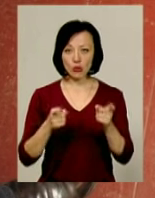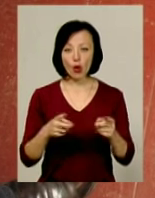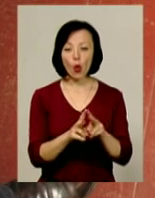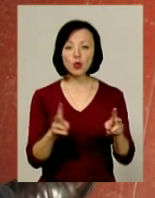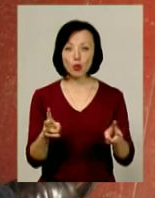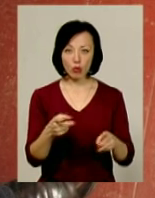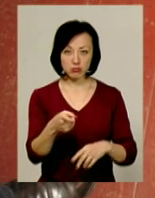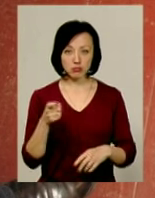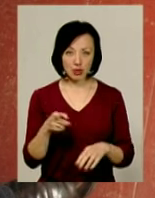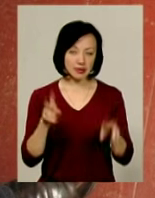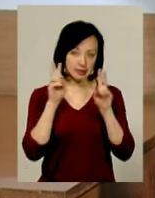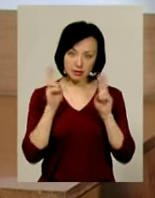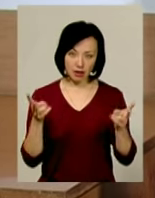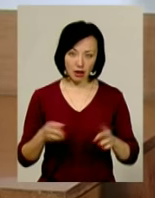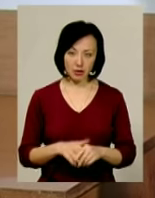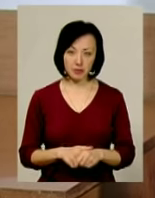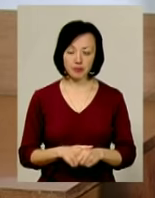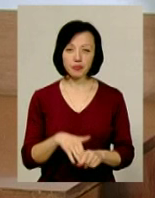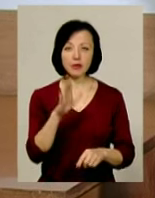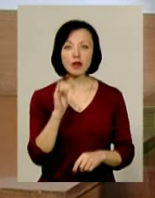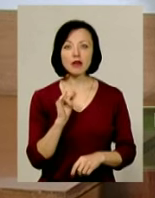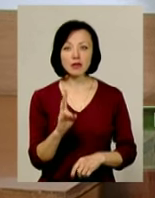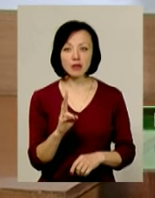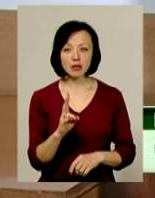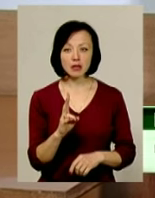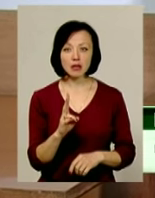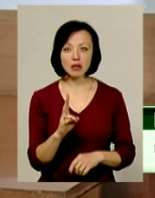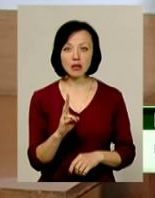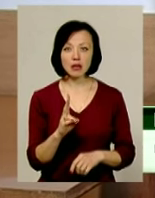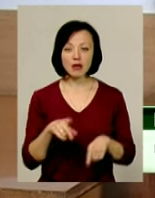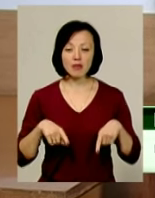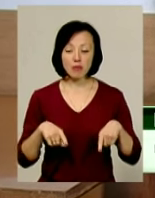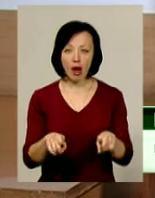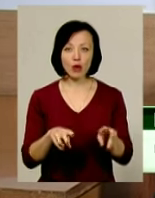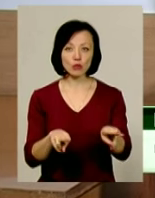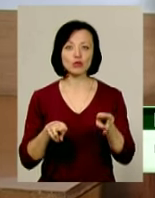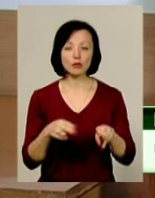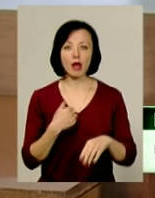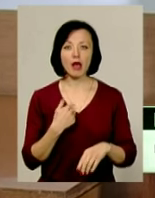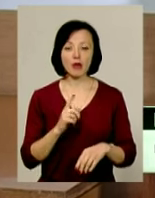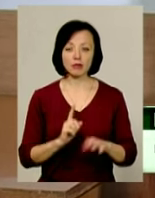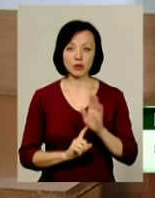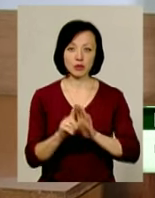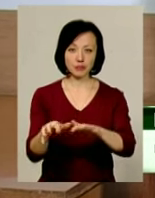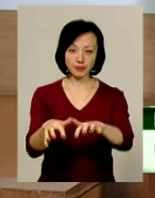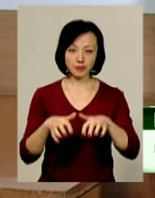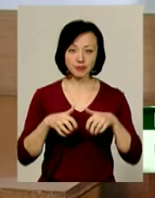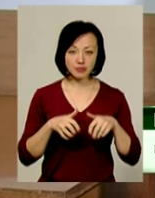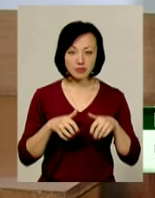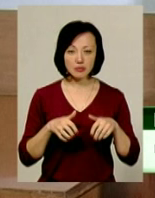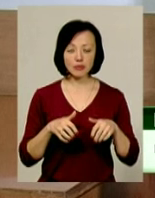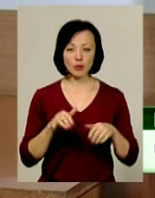Та хто натиснув на курок, не знає. Він бігає звідти з ружом, я за це ружо даваю вватися, щоб